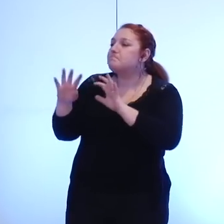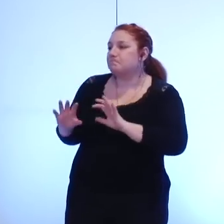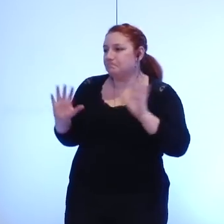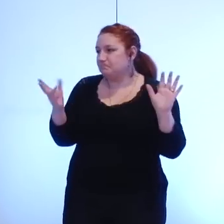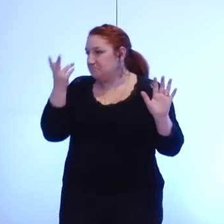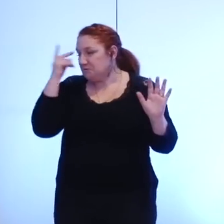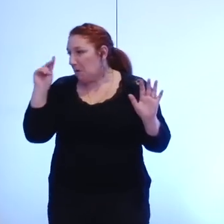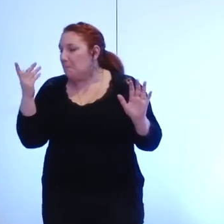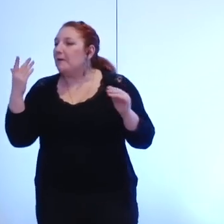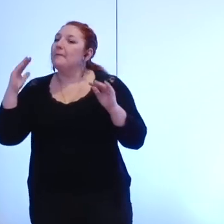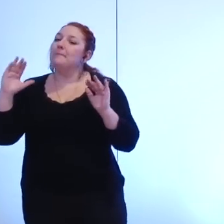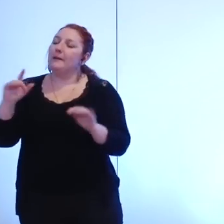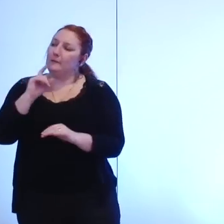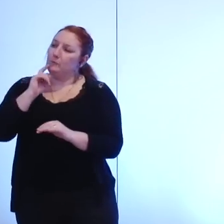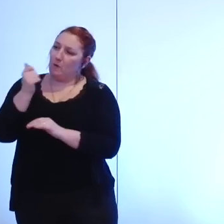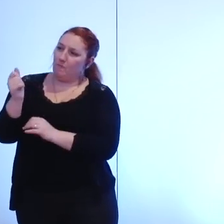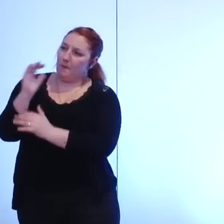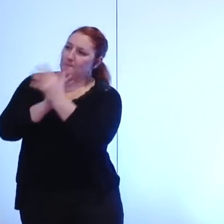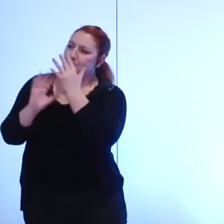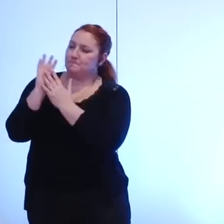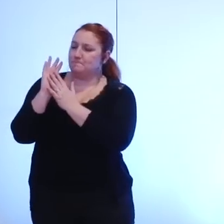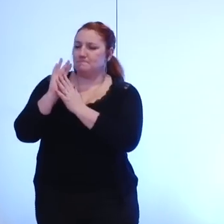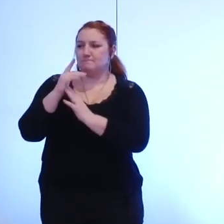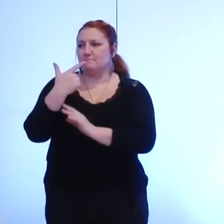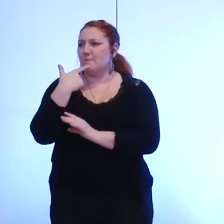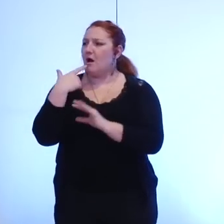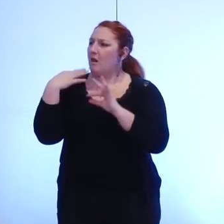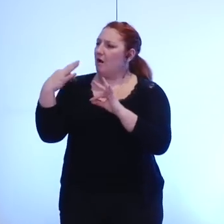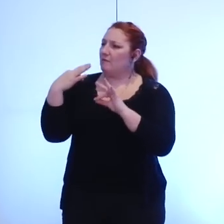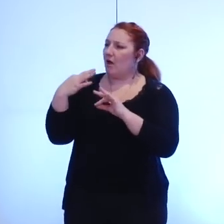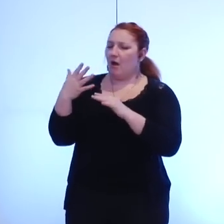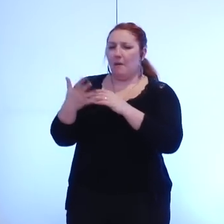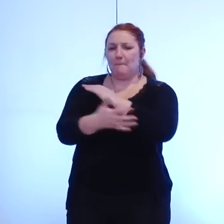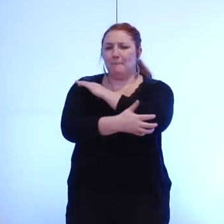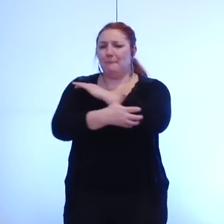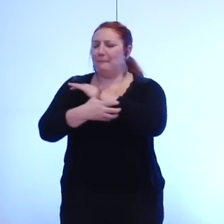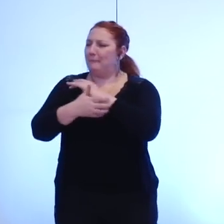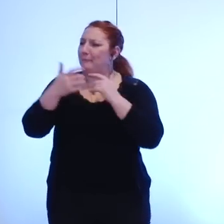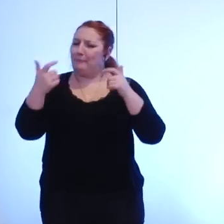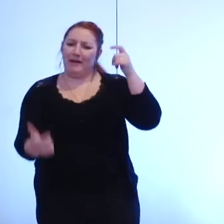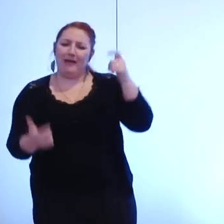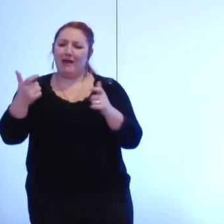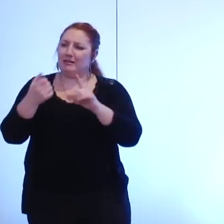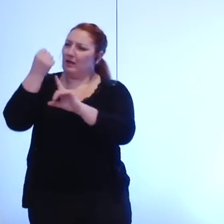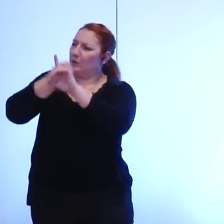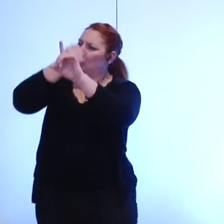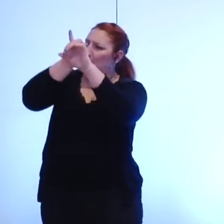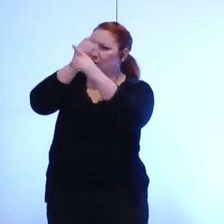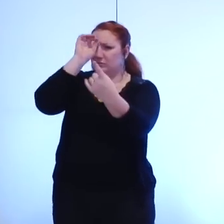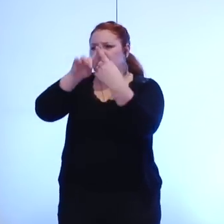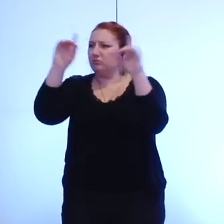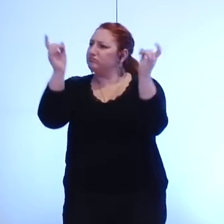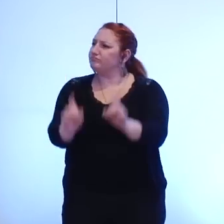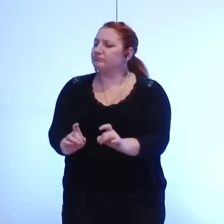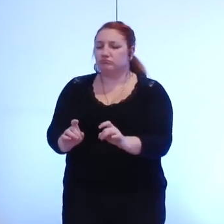vous avez évoqué la lutte contre les précarités très bien dans